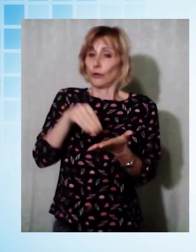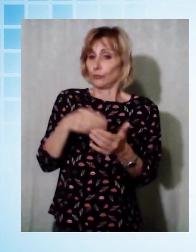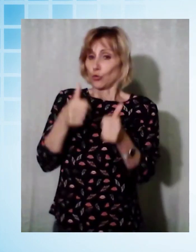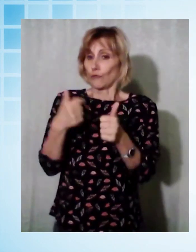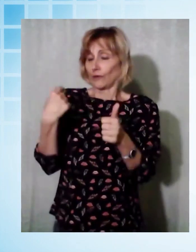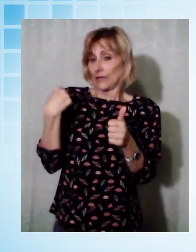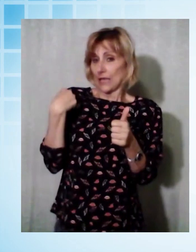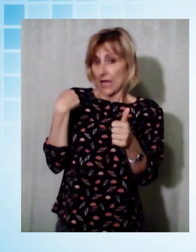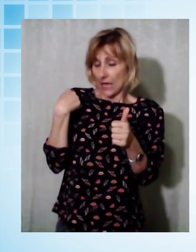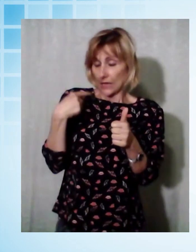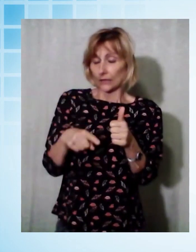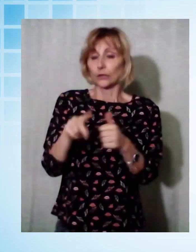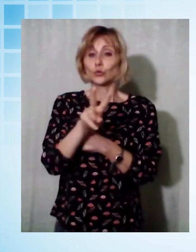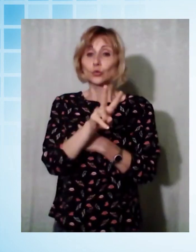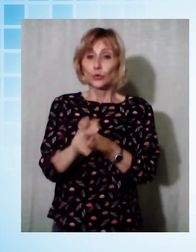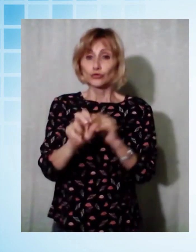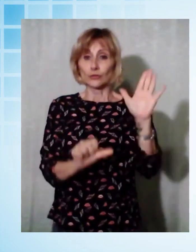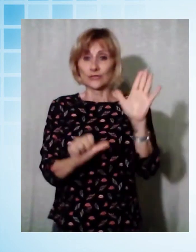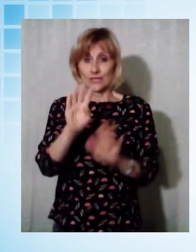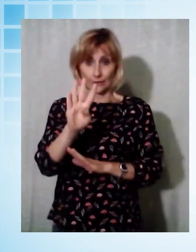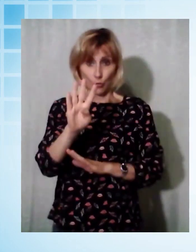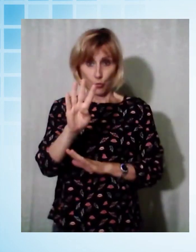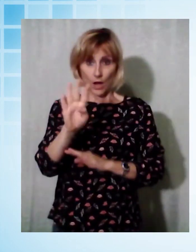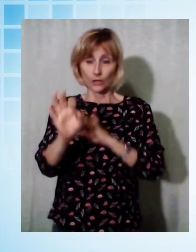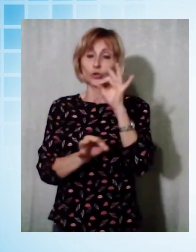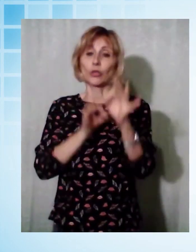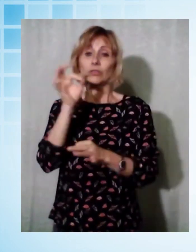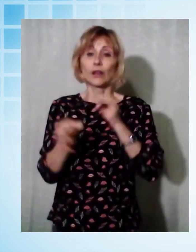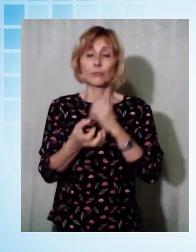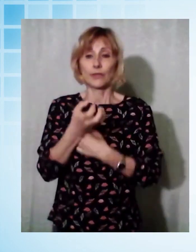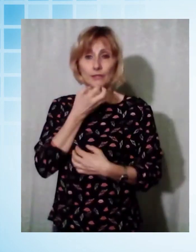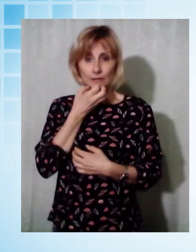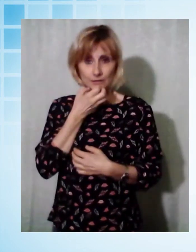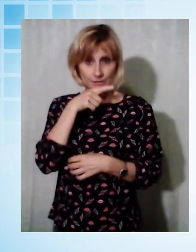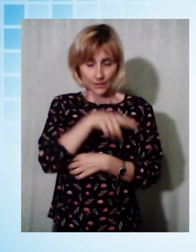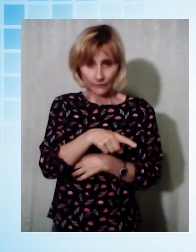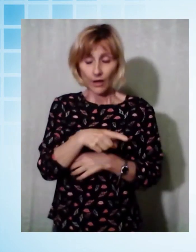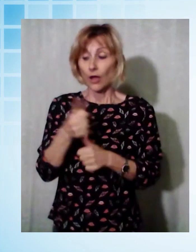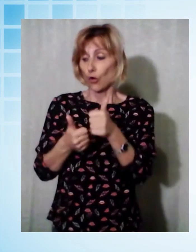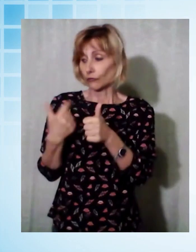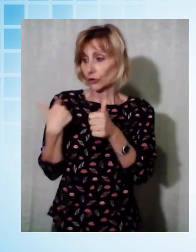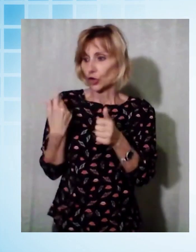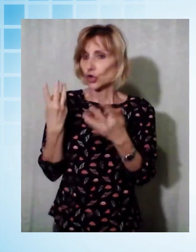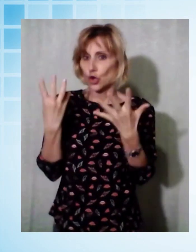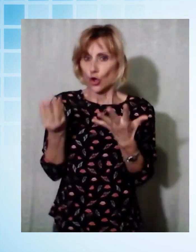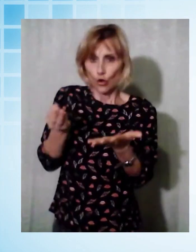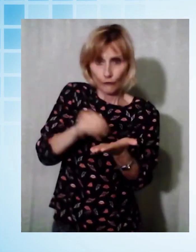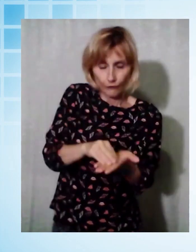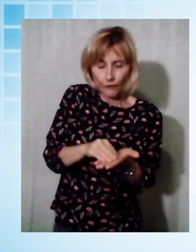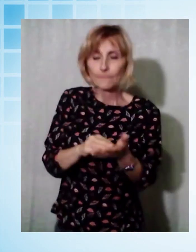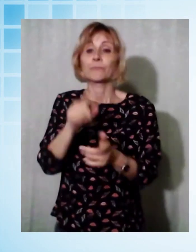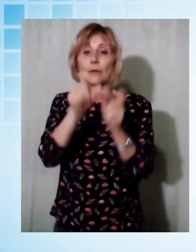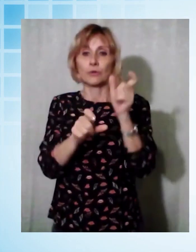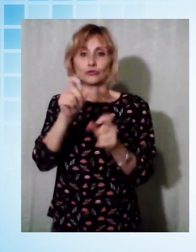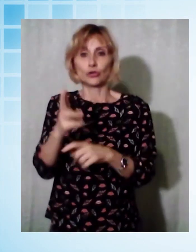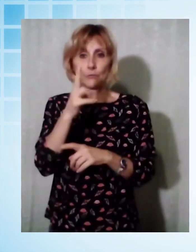274 in terapia intensiva, 9 unità in più. 26 i decessi, l'età